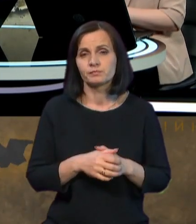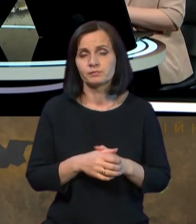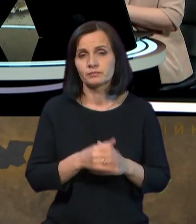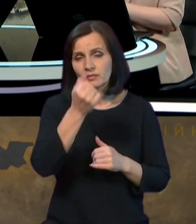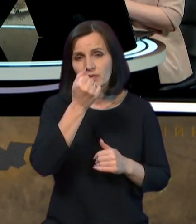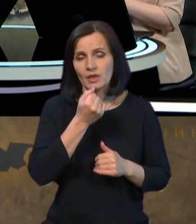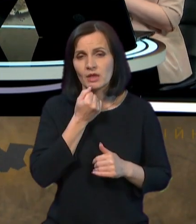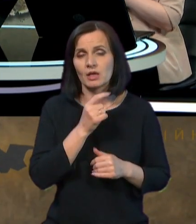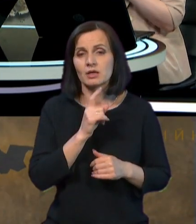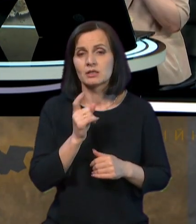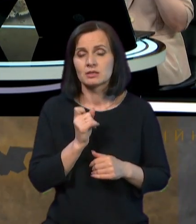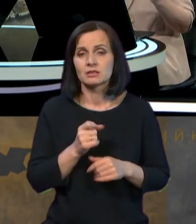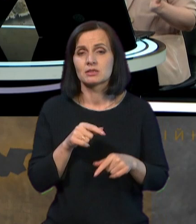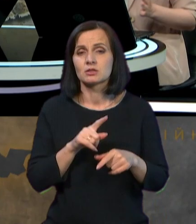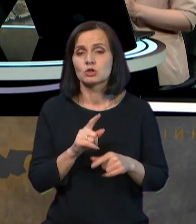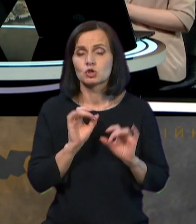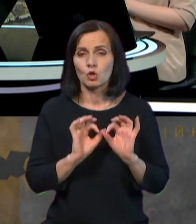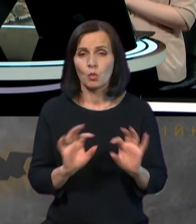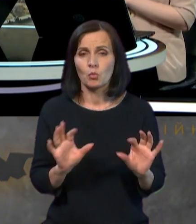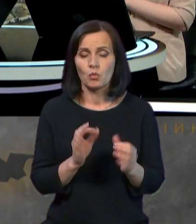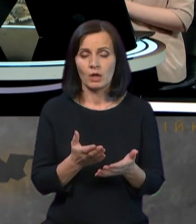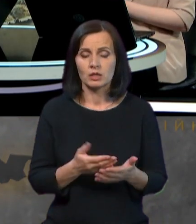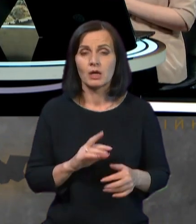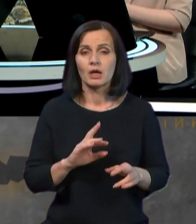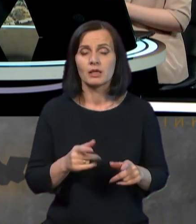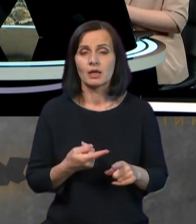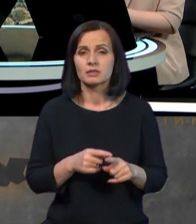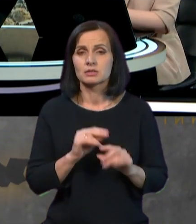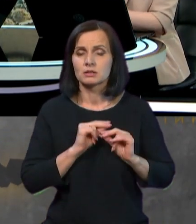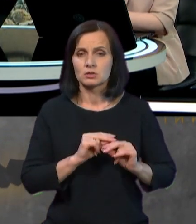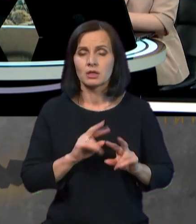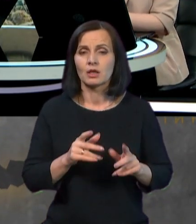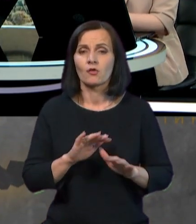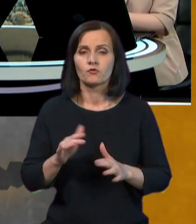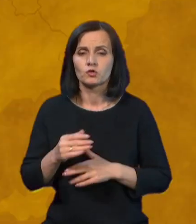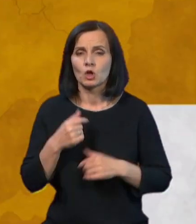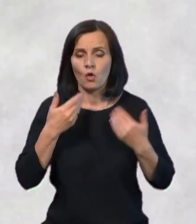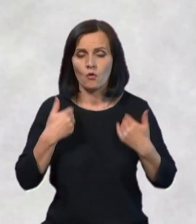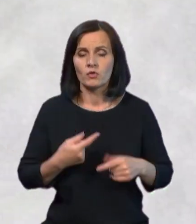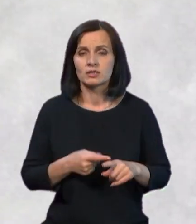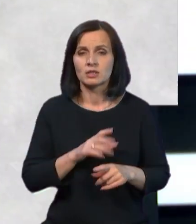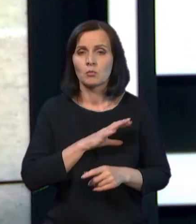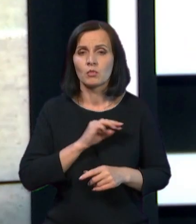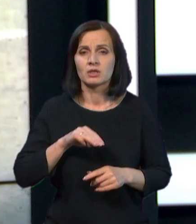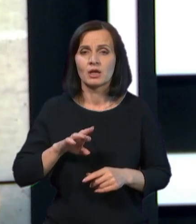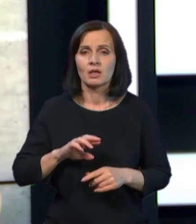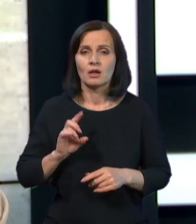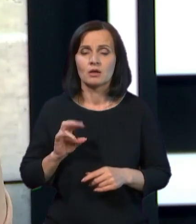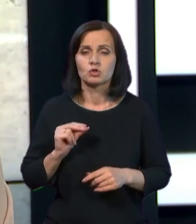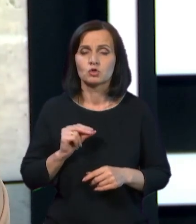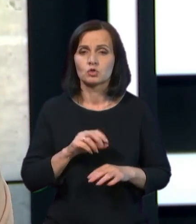Дякую, пані Тетяно, за те, що пояснили нам, як це все працює, як це все відбувається в організмі. Це була Тетяна Янчук,